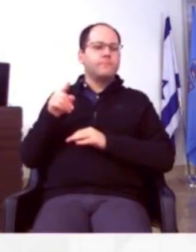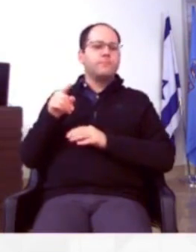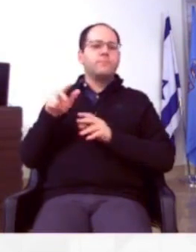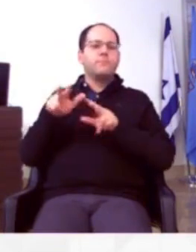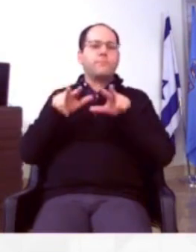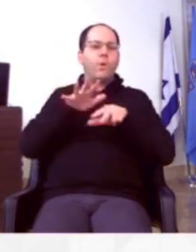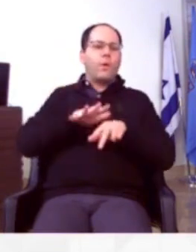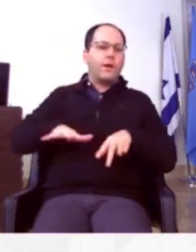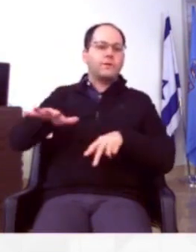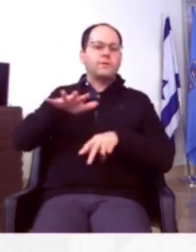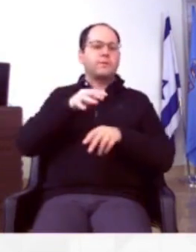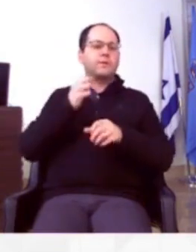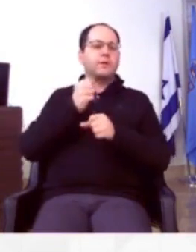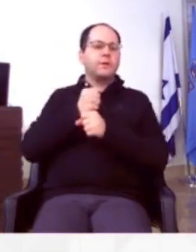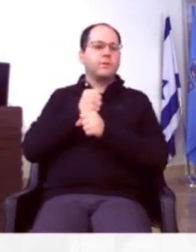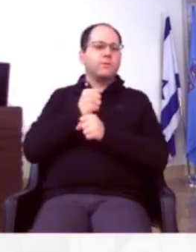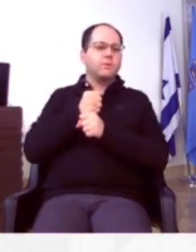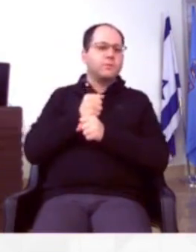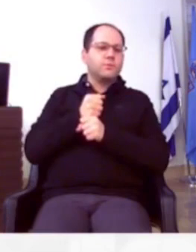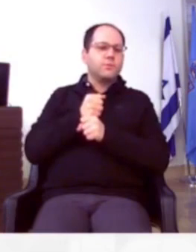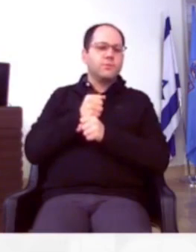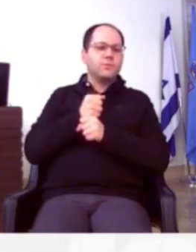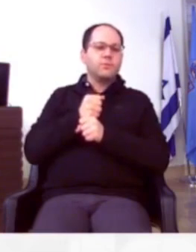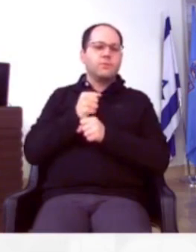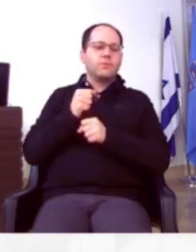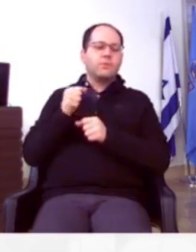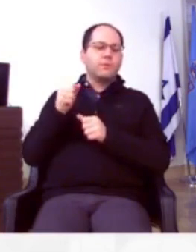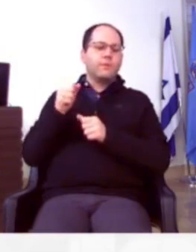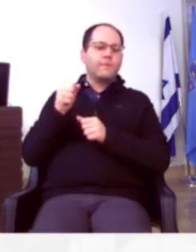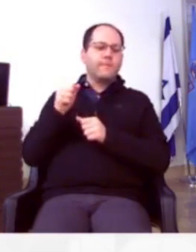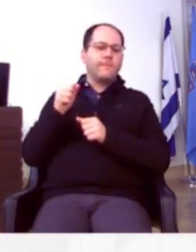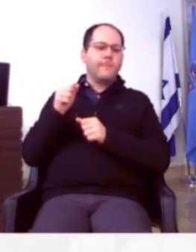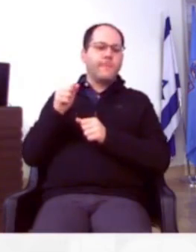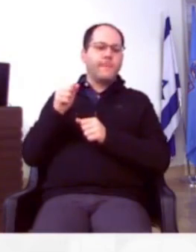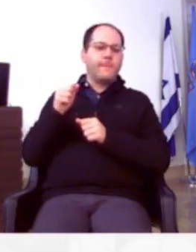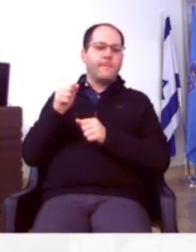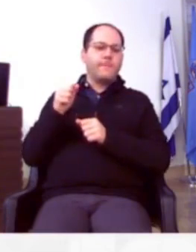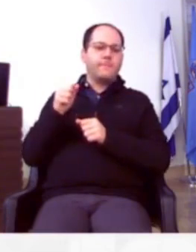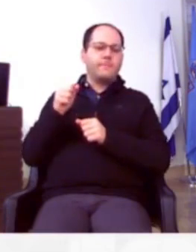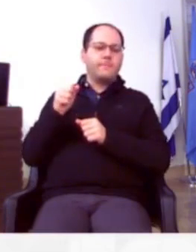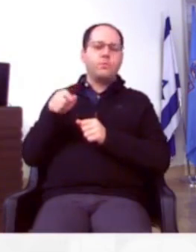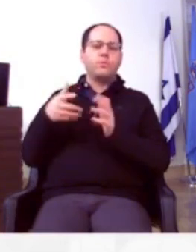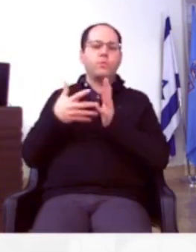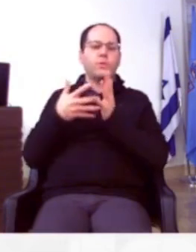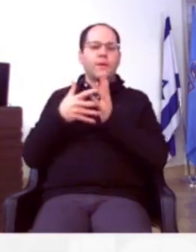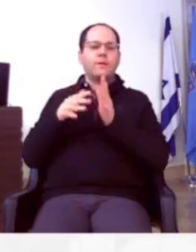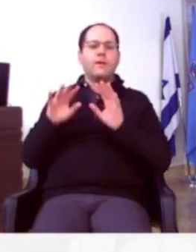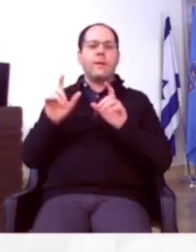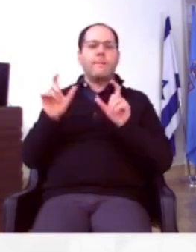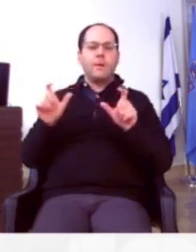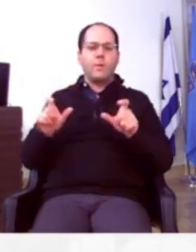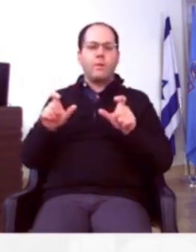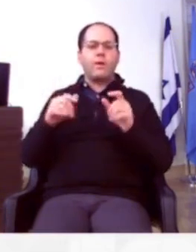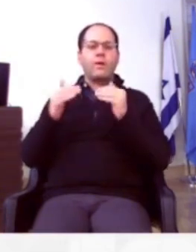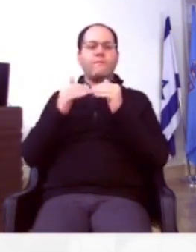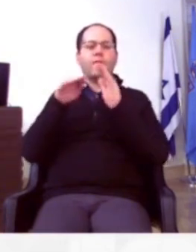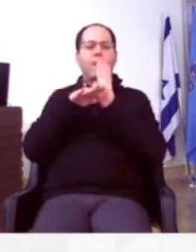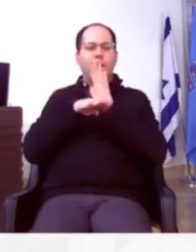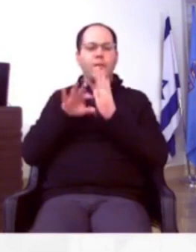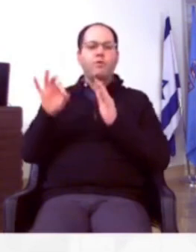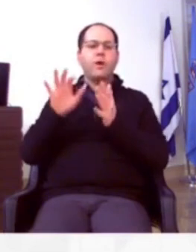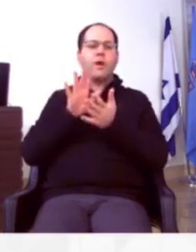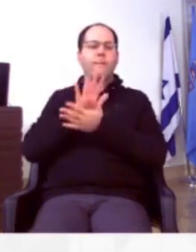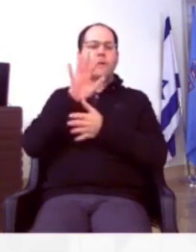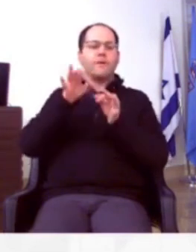מכיוון שבכל הארץ אוספו יבינים וללא תוספת מיגון לא מקבל את זה, הוא בודק את המיגון לפי הכללים שלו של 15